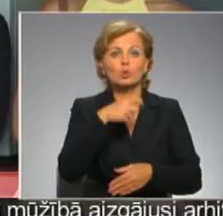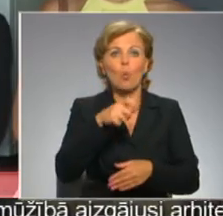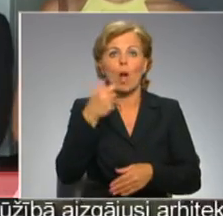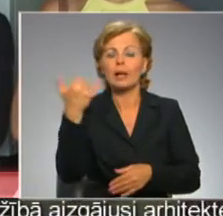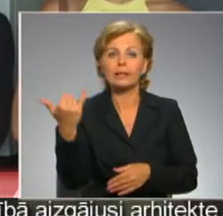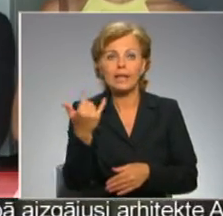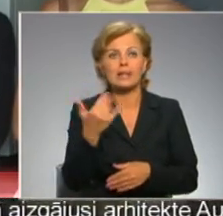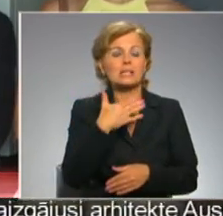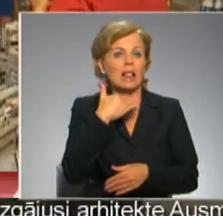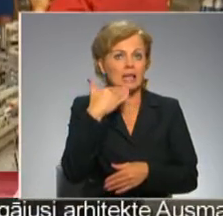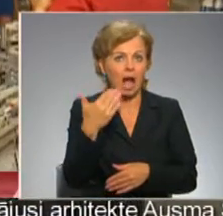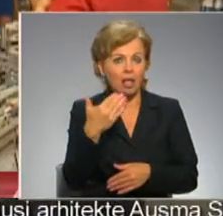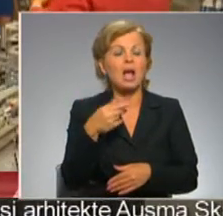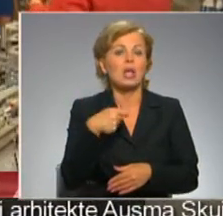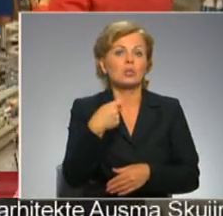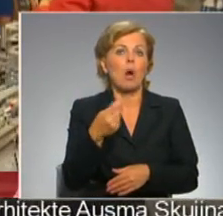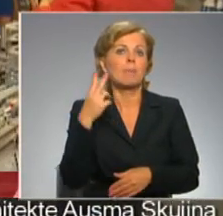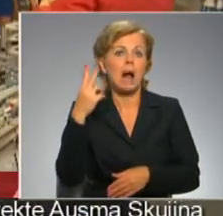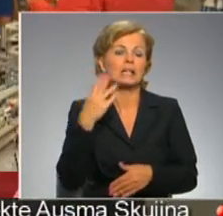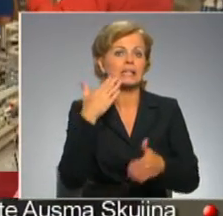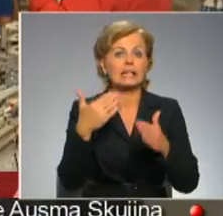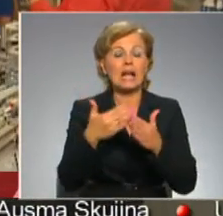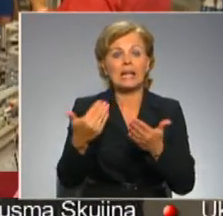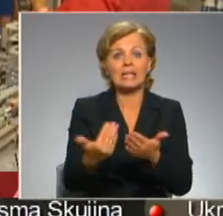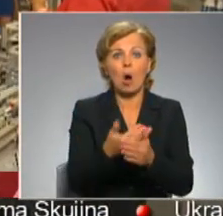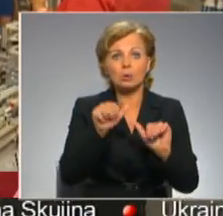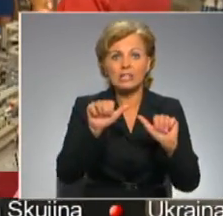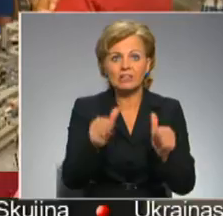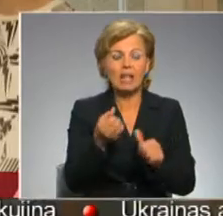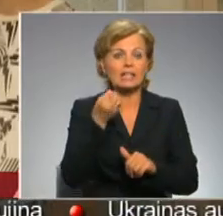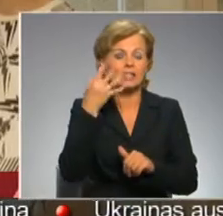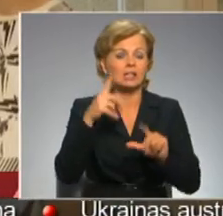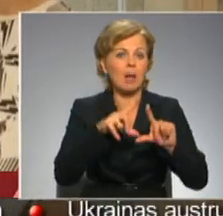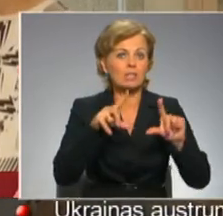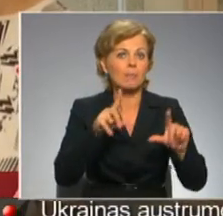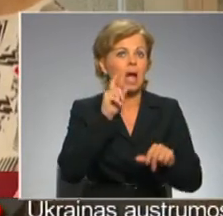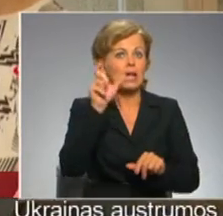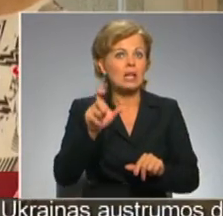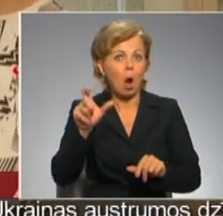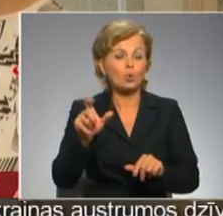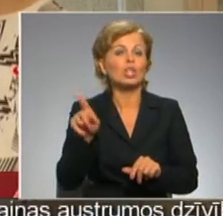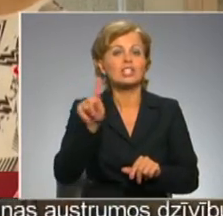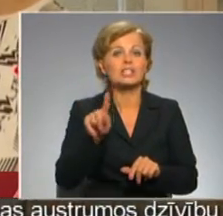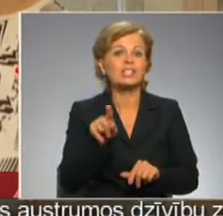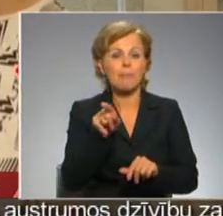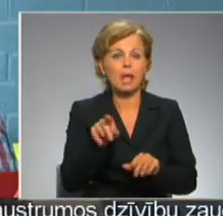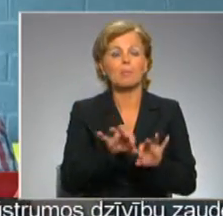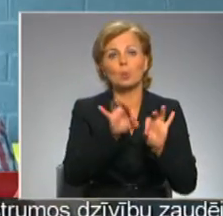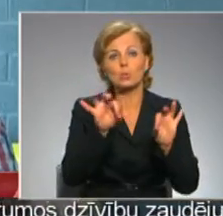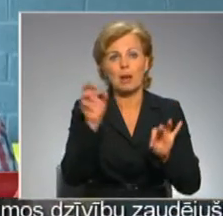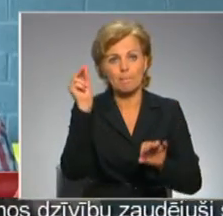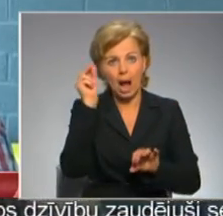pietiekoši liela un sniedz pārliecējumu, reizekne jaunie izveidotajā izglītības iestādēja jaunieši septembrī uzsāks mācības.